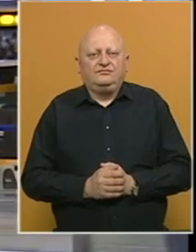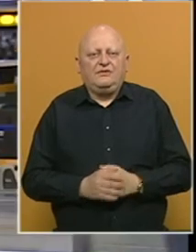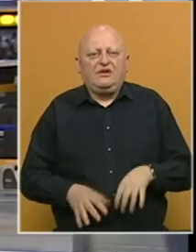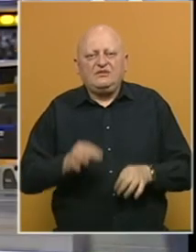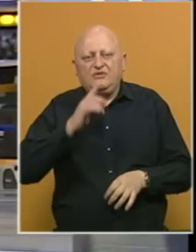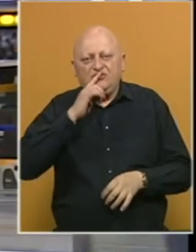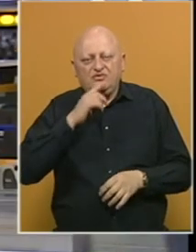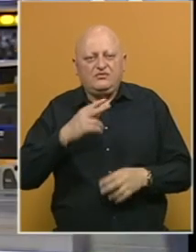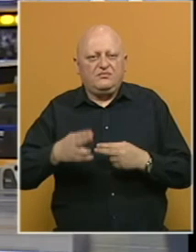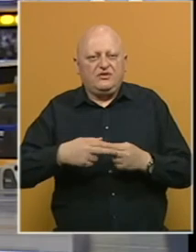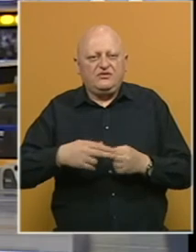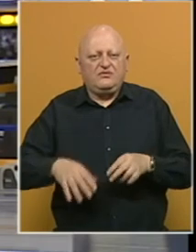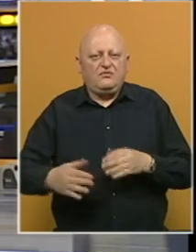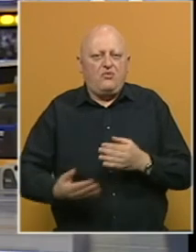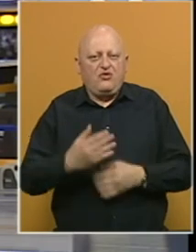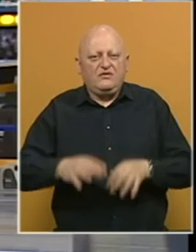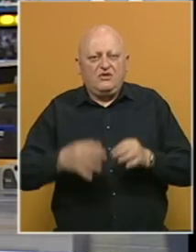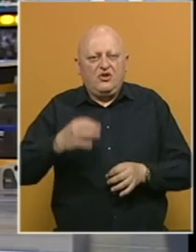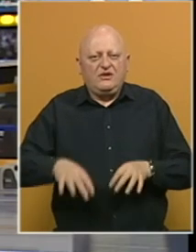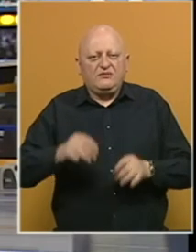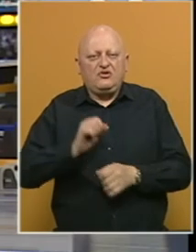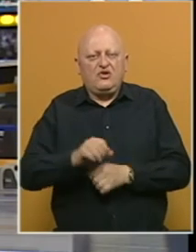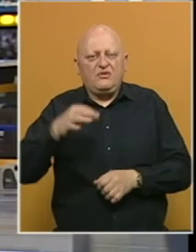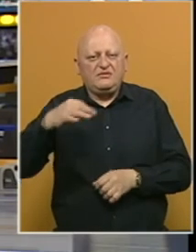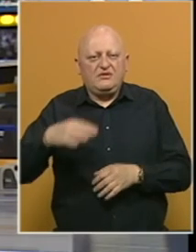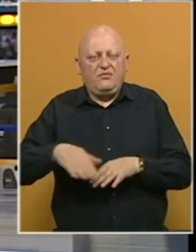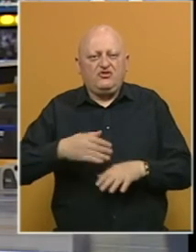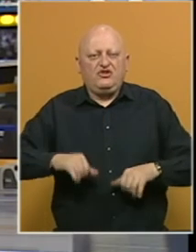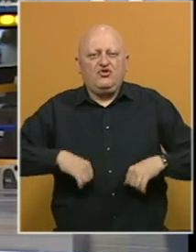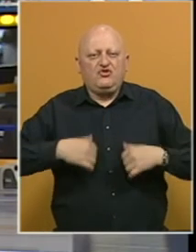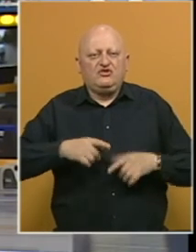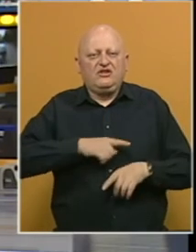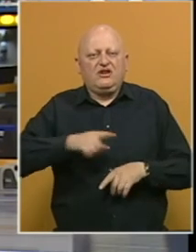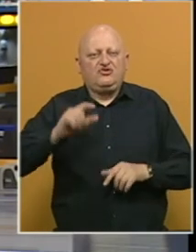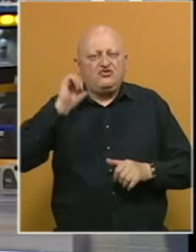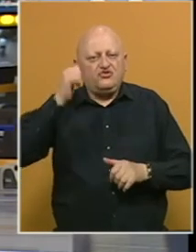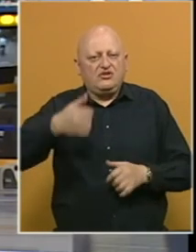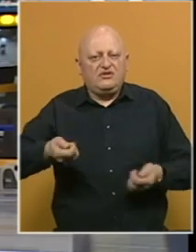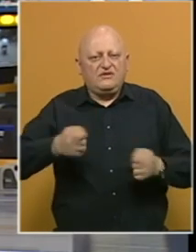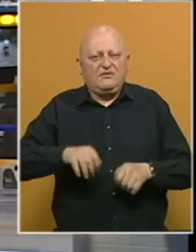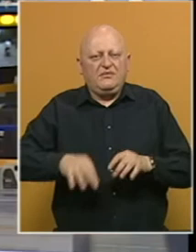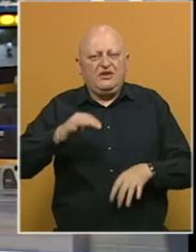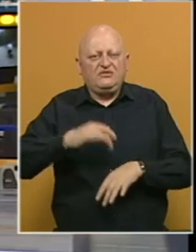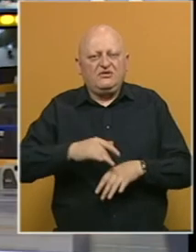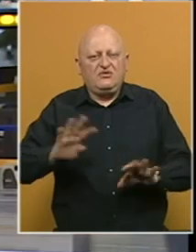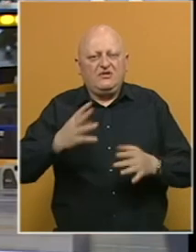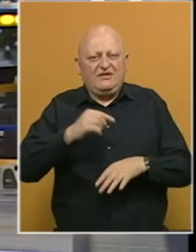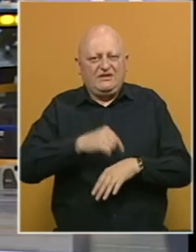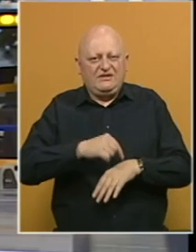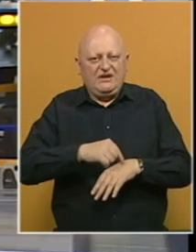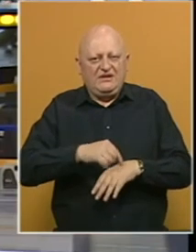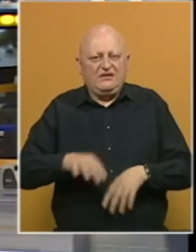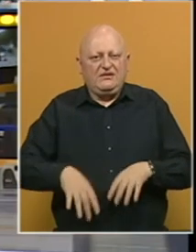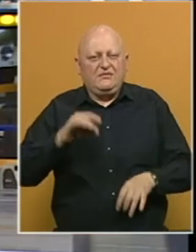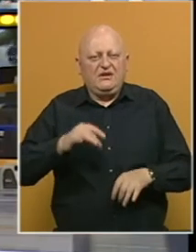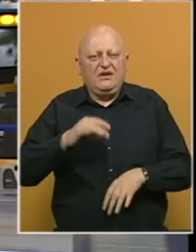Izborna tišina uoči ponovljenih lokalnih izbora u Doboju i Srebrenici počela jutro si trajeće do sutra do zatvaranja biračkih mjesta u 19